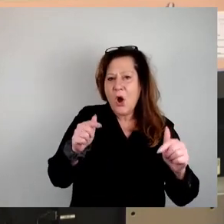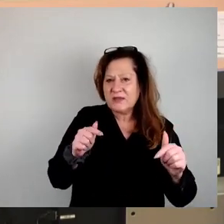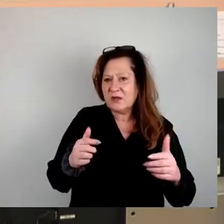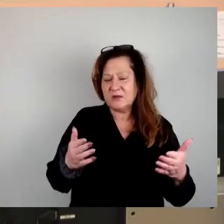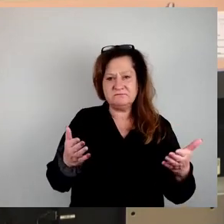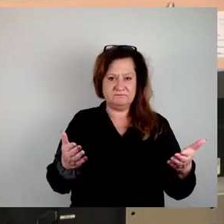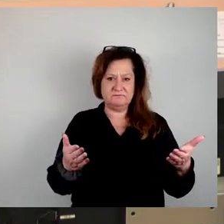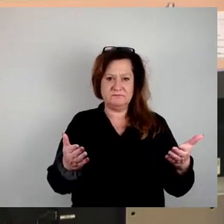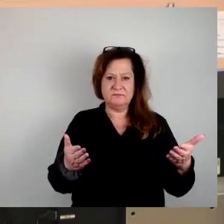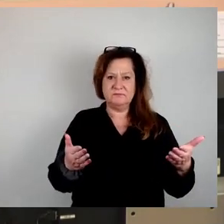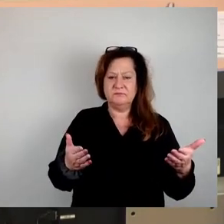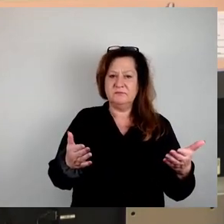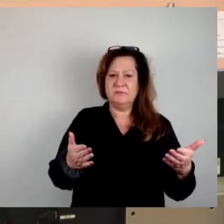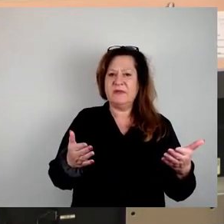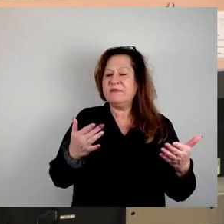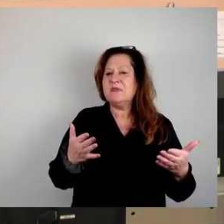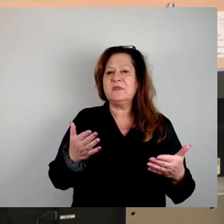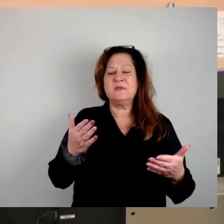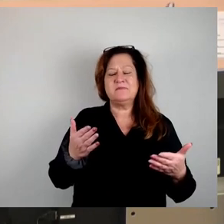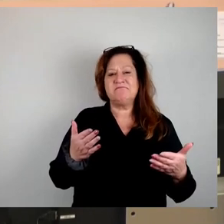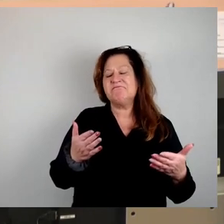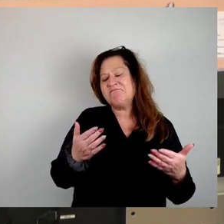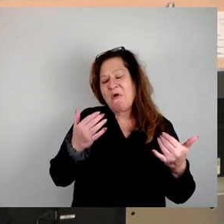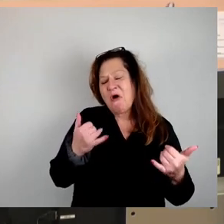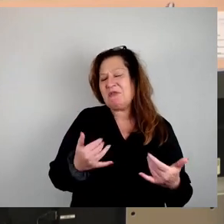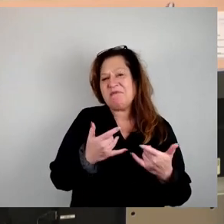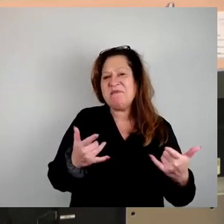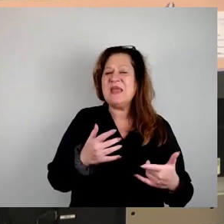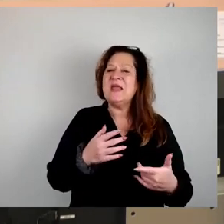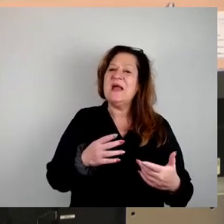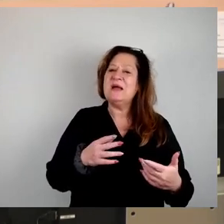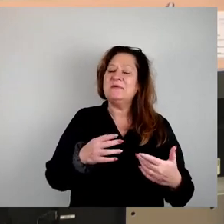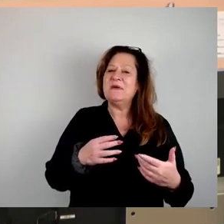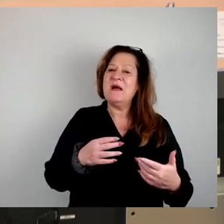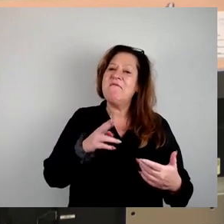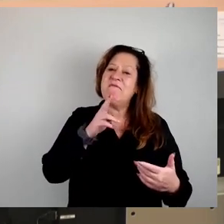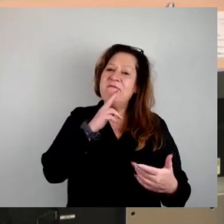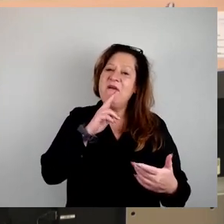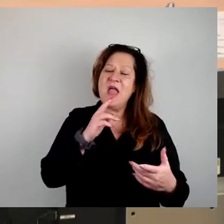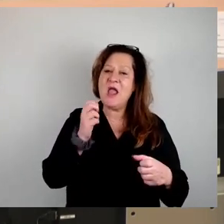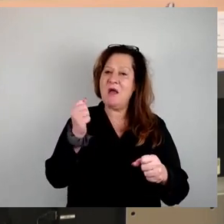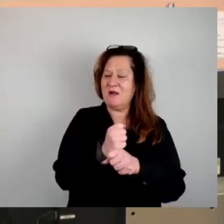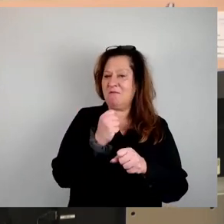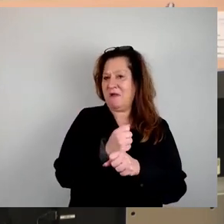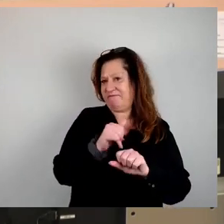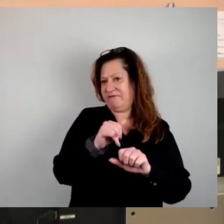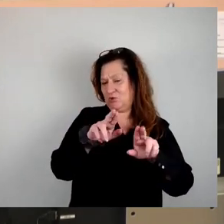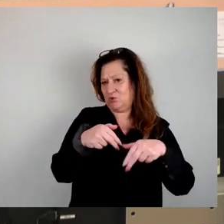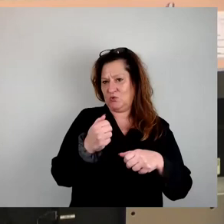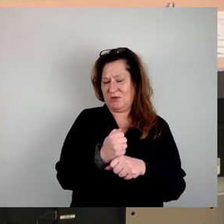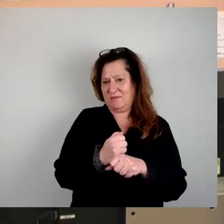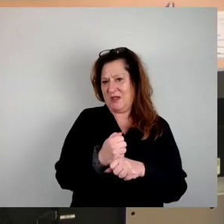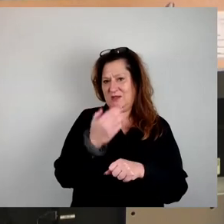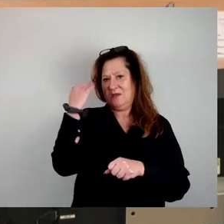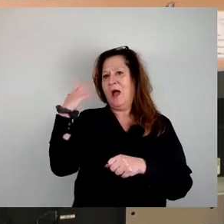Fehlentwicklung zurück, die 2006 mit dem Verkauf der Woba an einem Stück entstanden ist. 48.000 Wohnungen haben